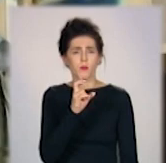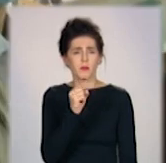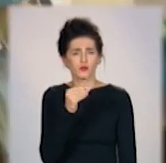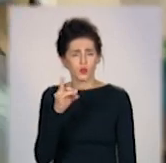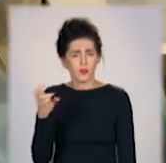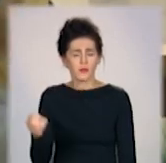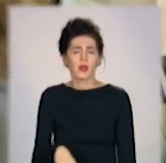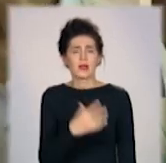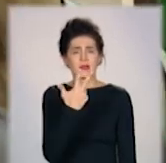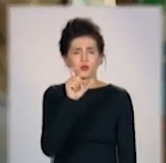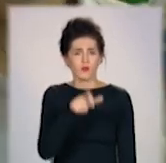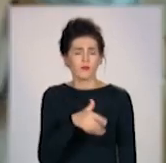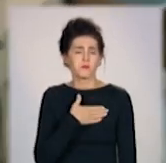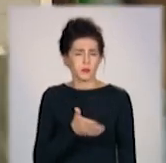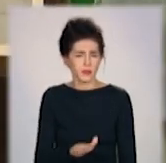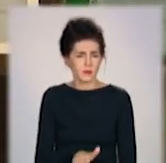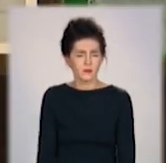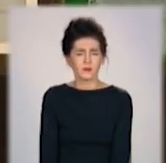ковід три особи.